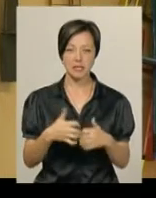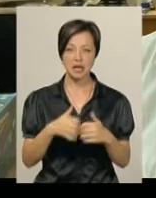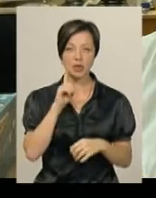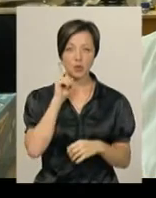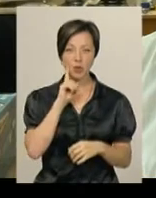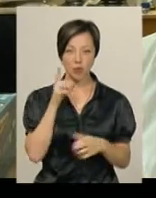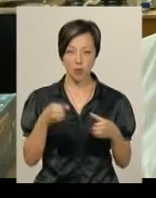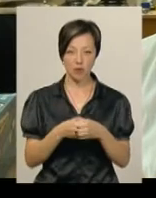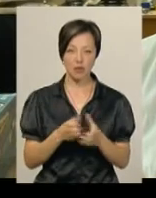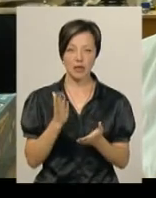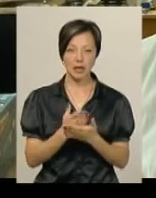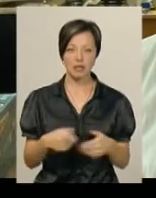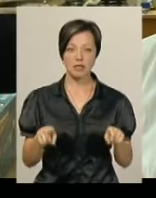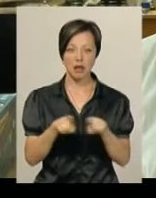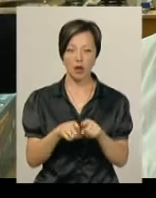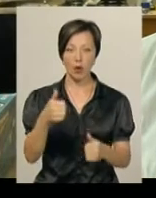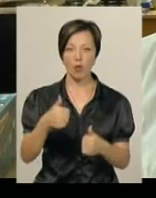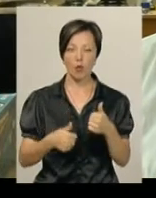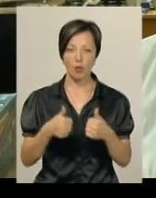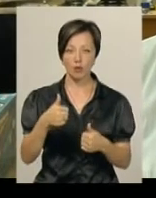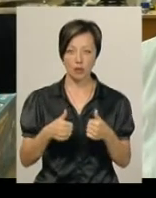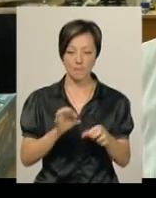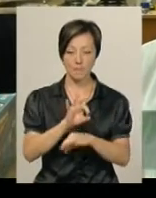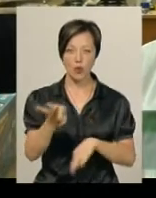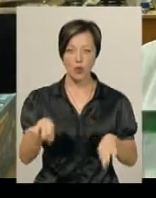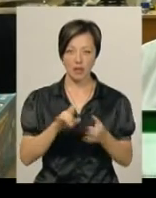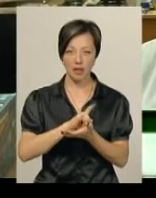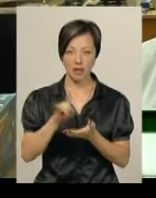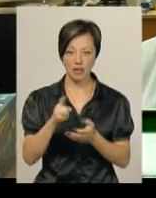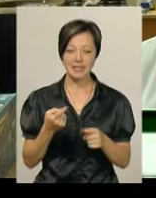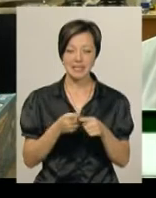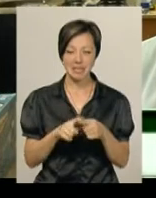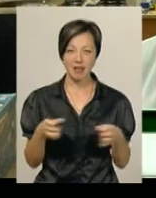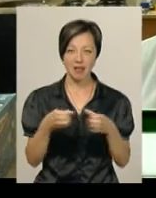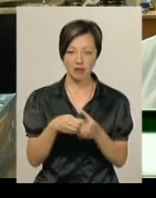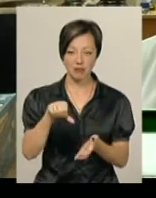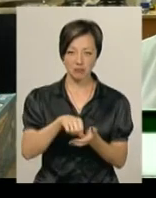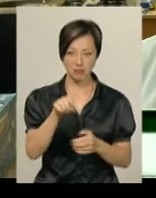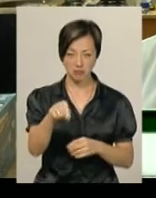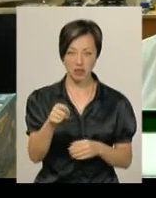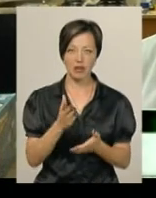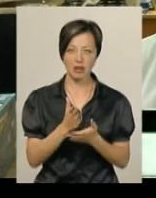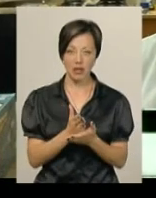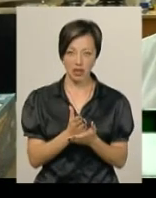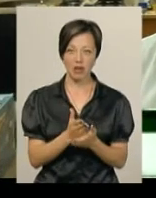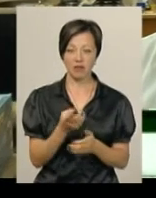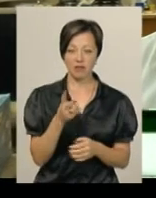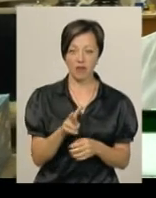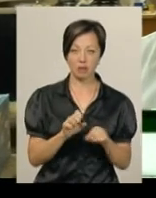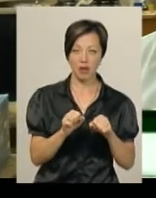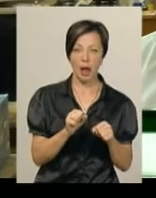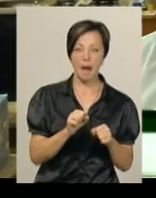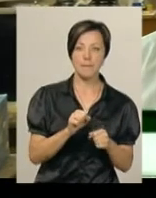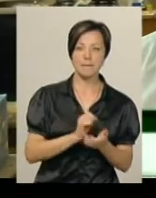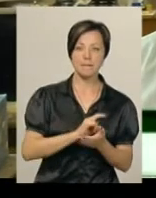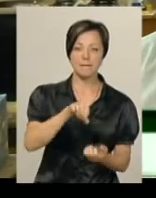юніорів. Є такий клас гоночних моделей. Саме цей клас вони представляли. Там є екіпаж, пілот і механік.